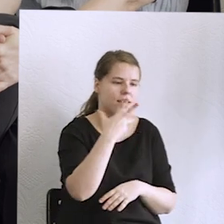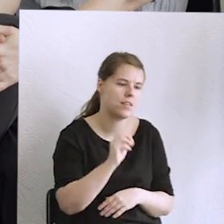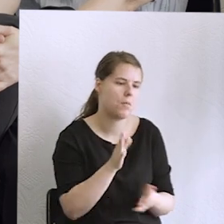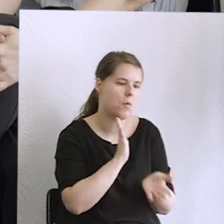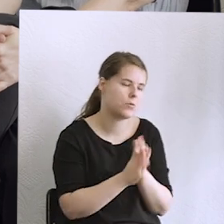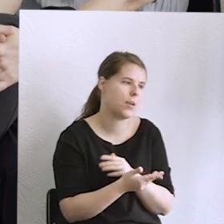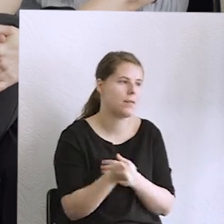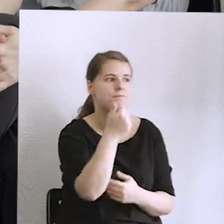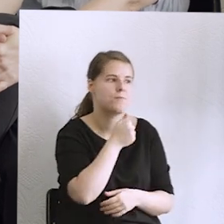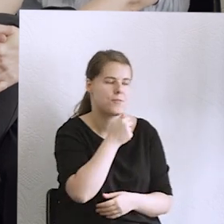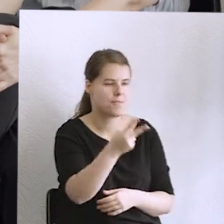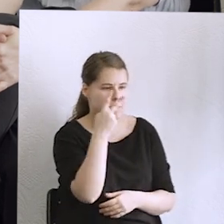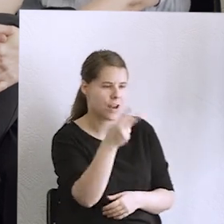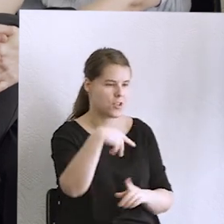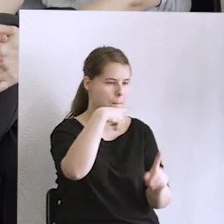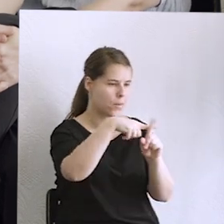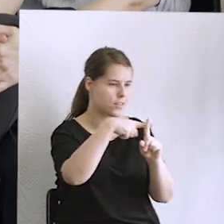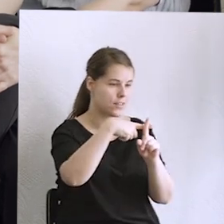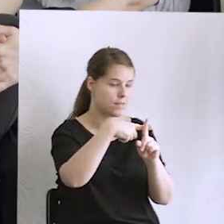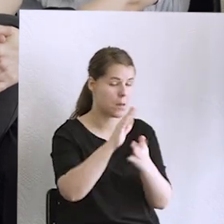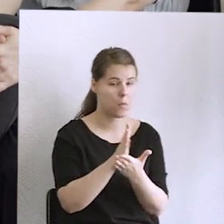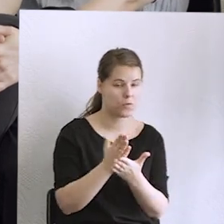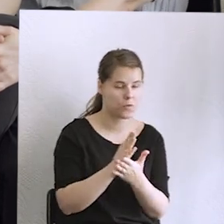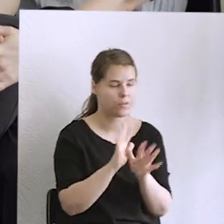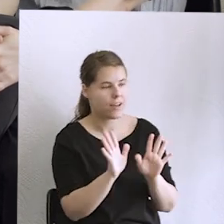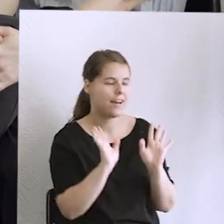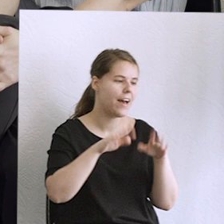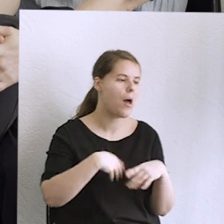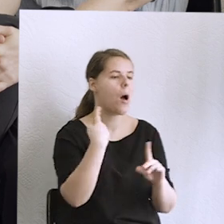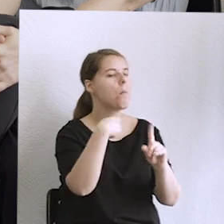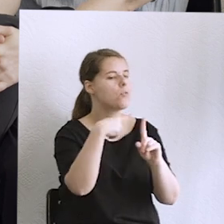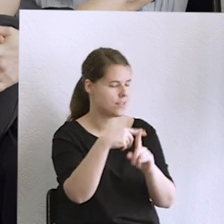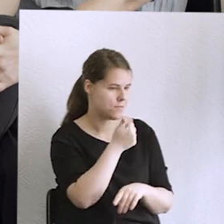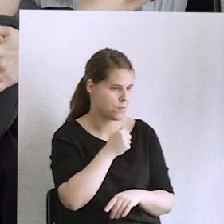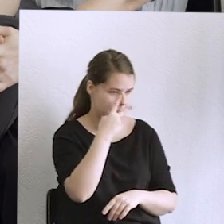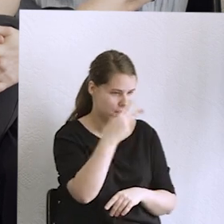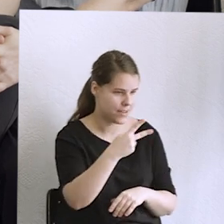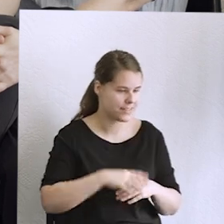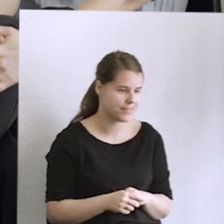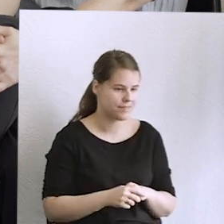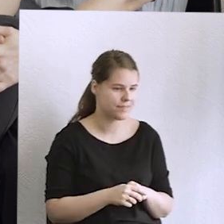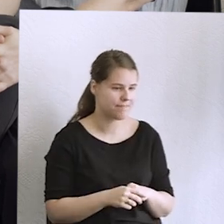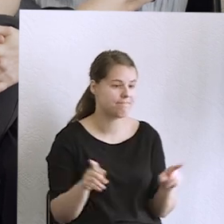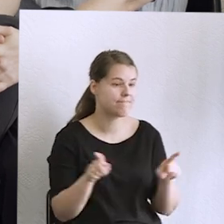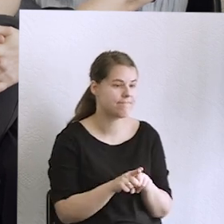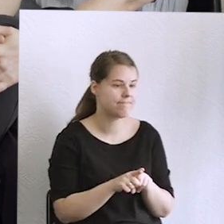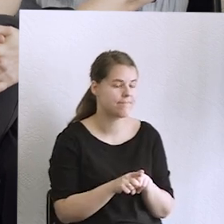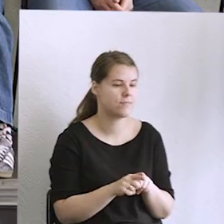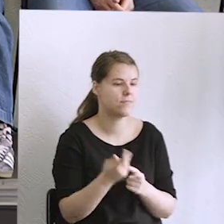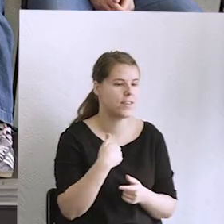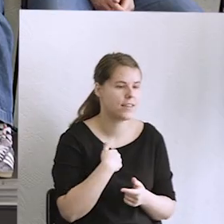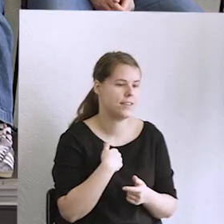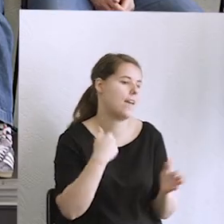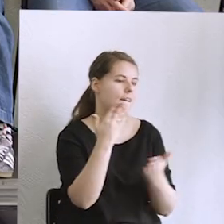jeśli można. Tak pośrodku. Tak pośrodku, ale też jestem przekonany, że te scenariusze